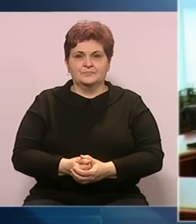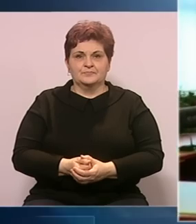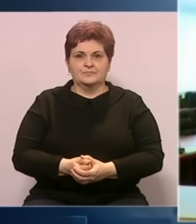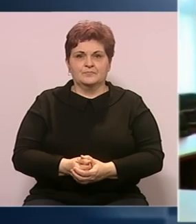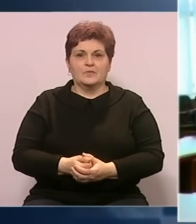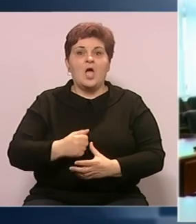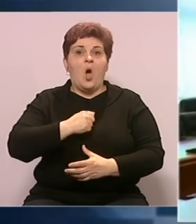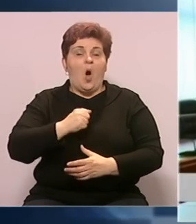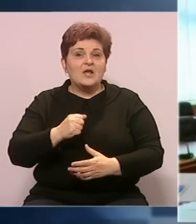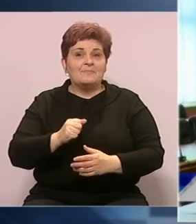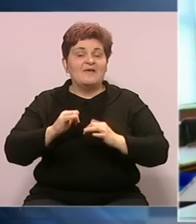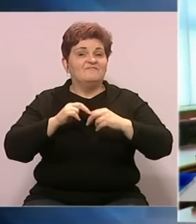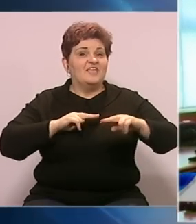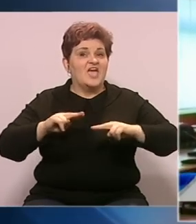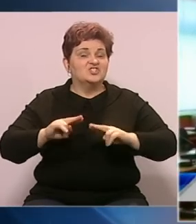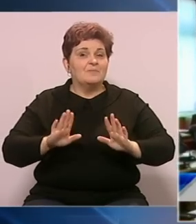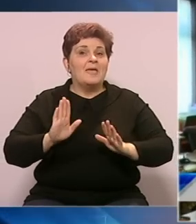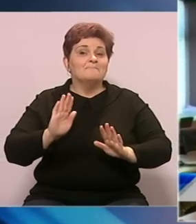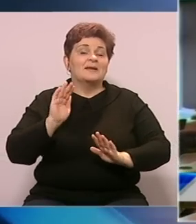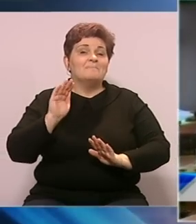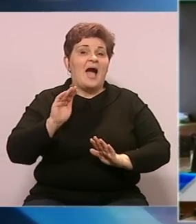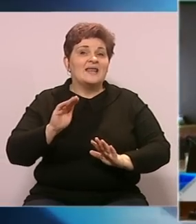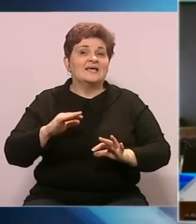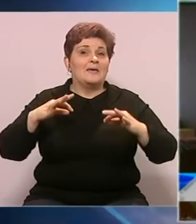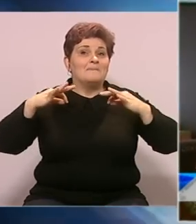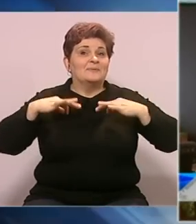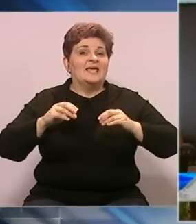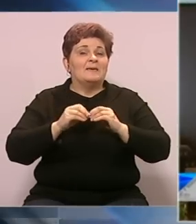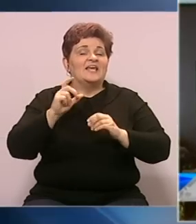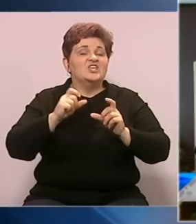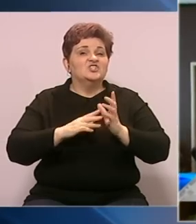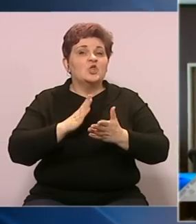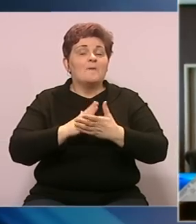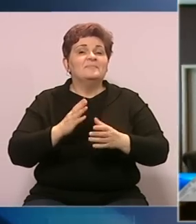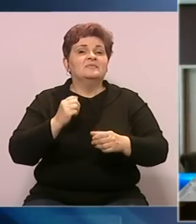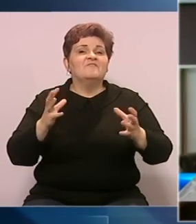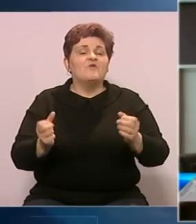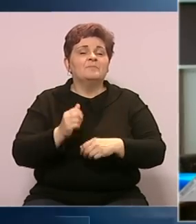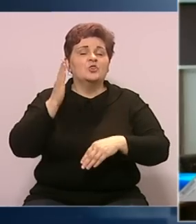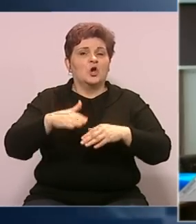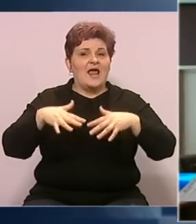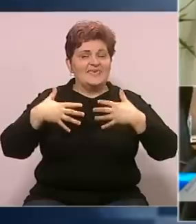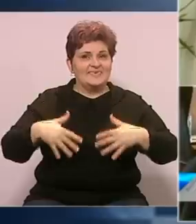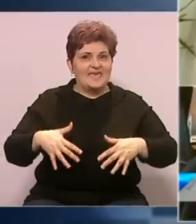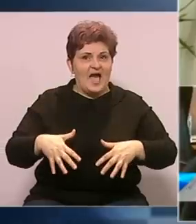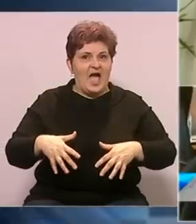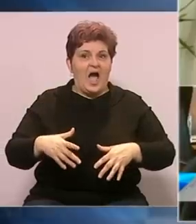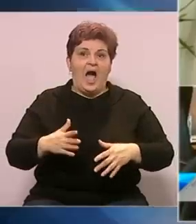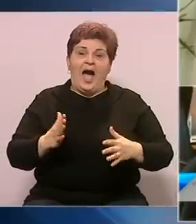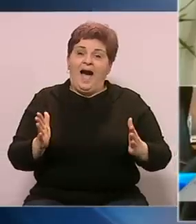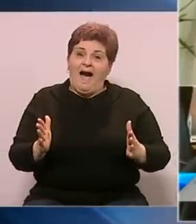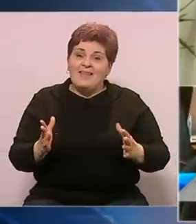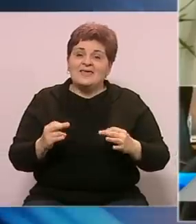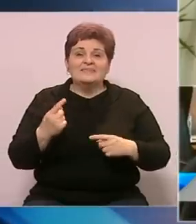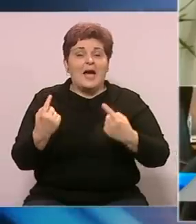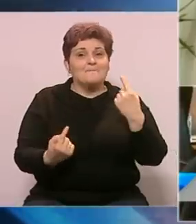Ohrabruje nas da će vijeće ministara barem prema najavama predsjedavajuće Borjene Krišto biti formirano do kraja januara. A ne ohrabruje činjenica